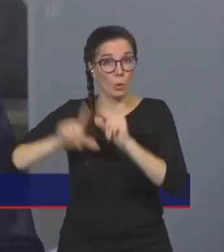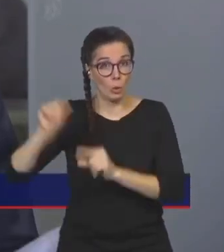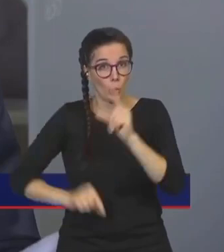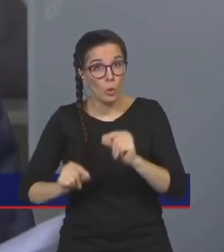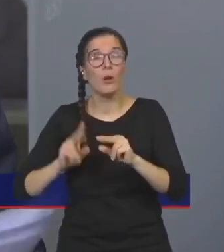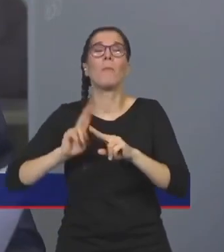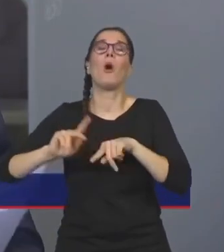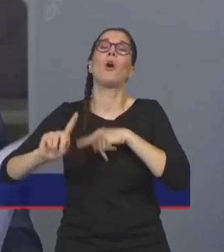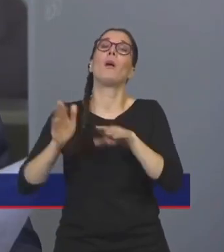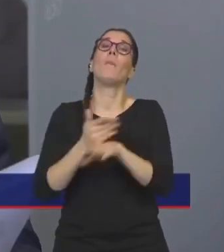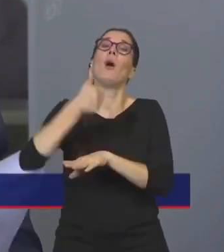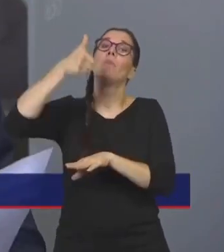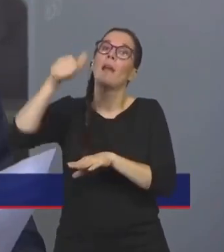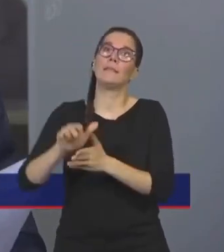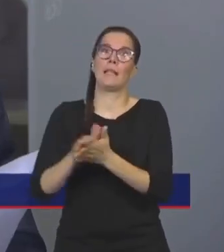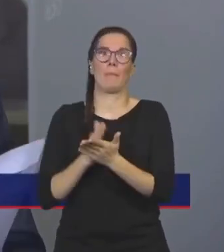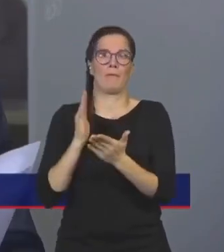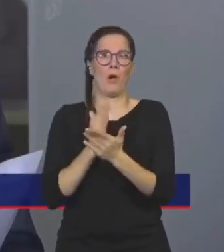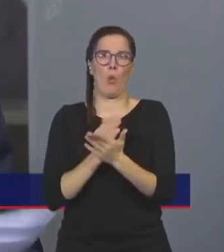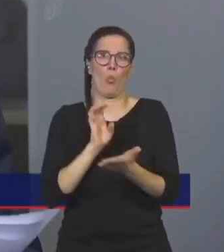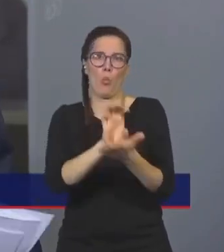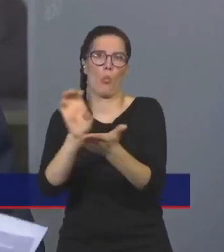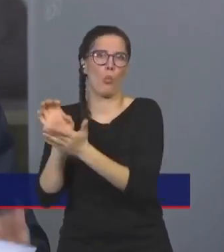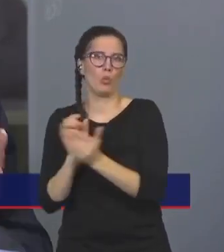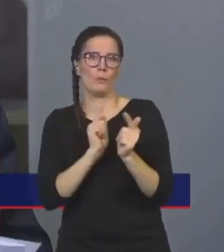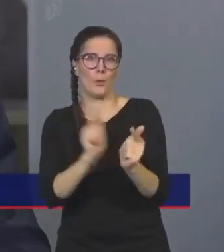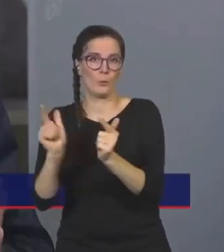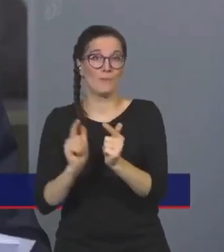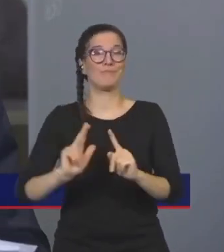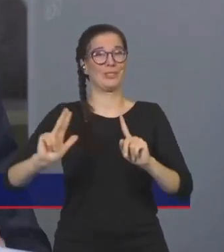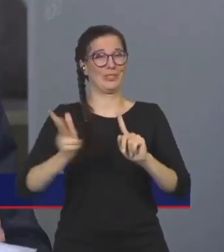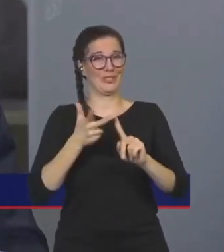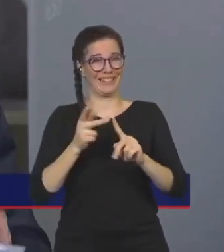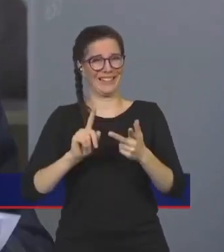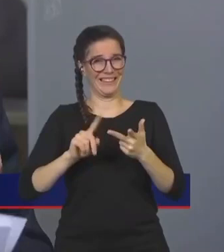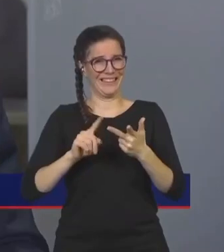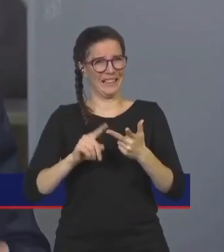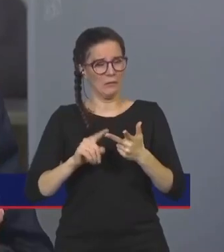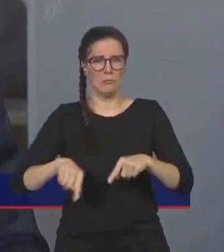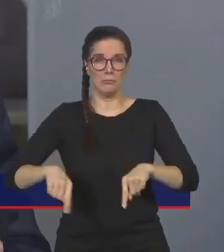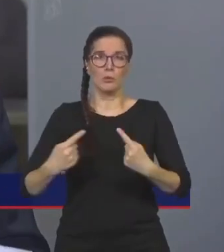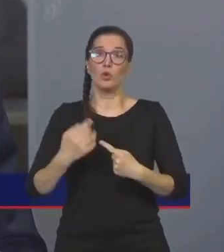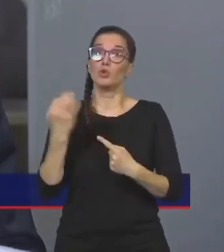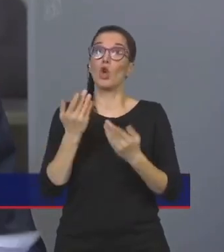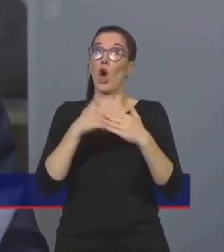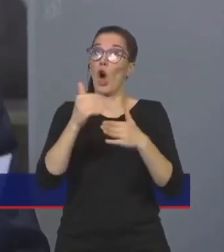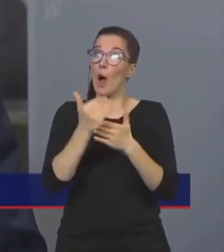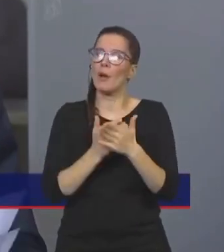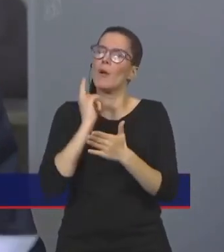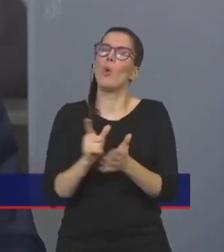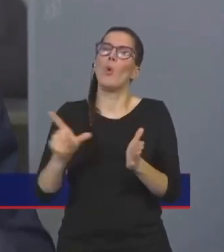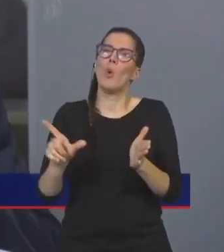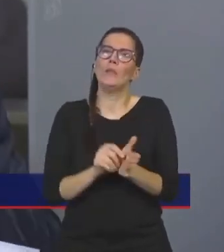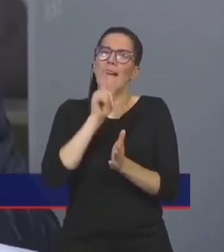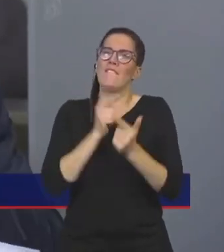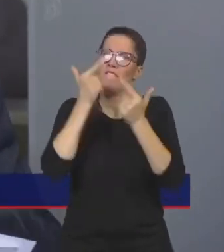potom třeba po měsíci přichází kompenzace. A třetí naše připomínka, že každé opatření musí být řádně veřejnosti zdůvodněno, což